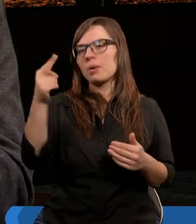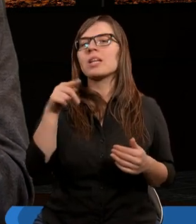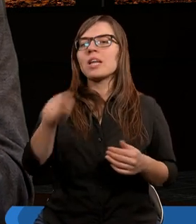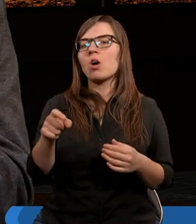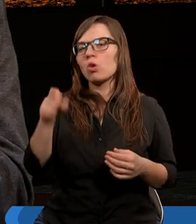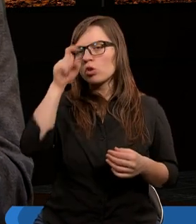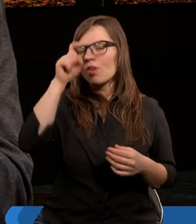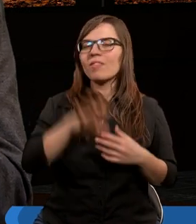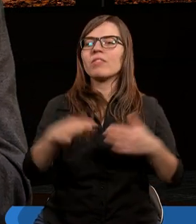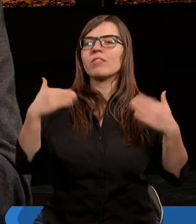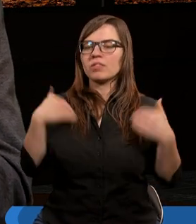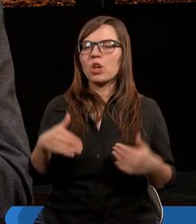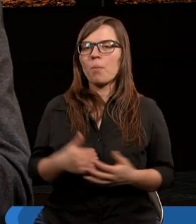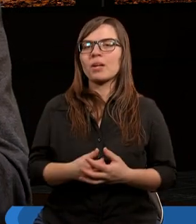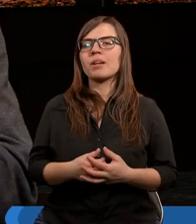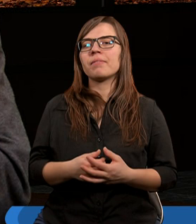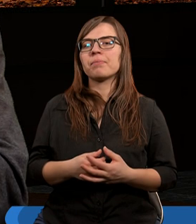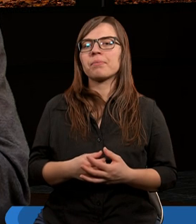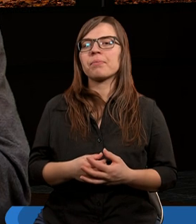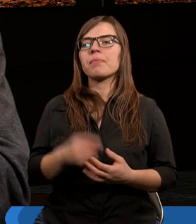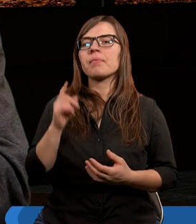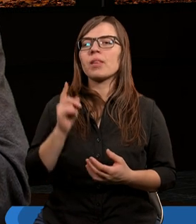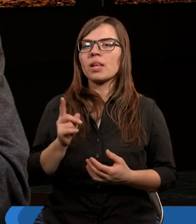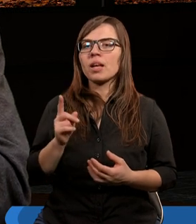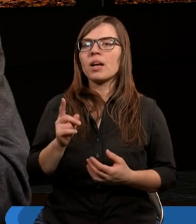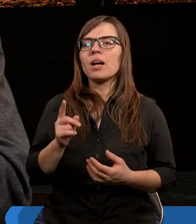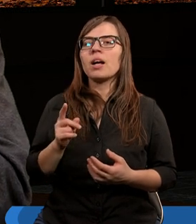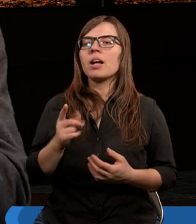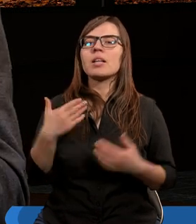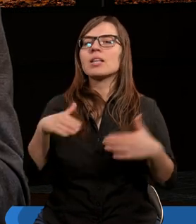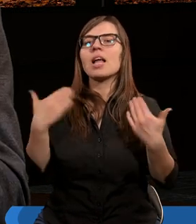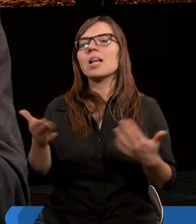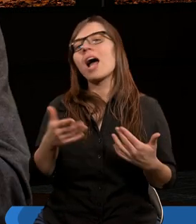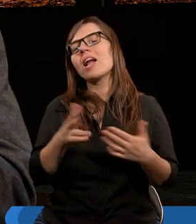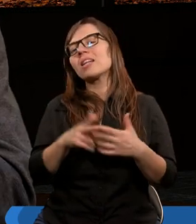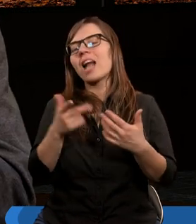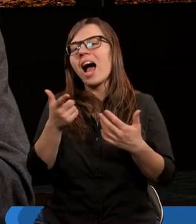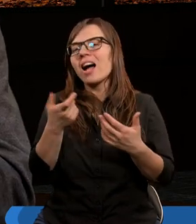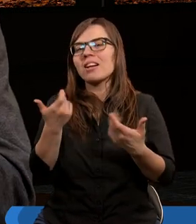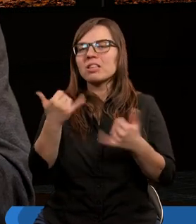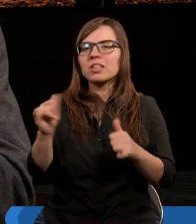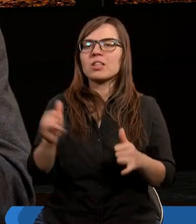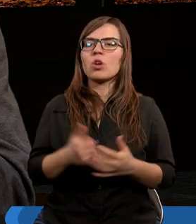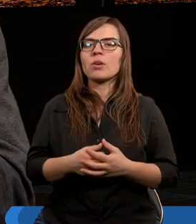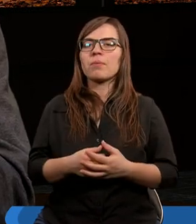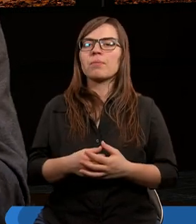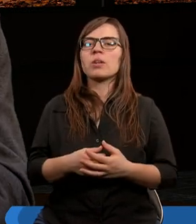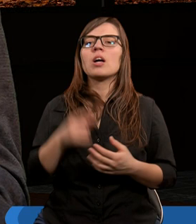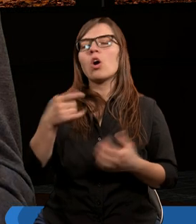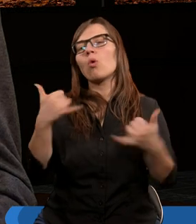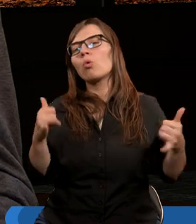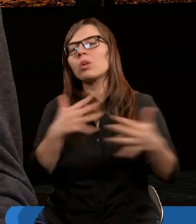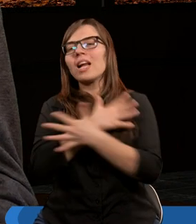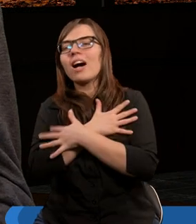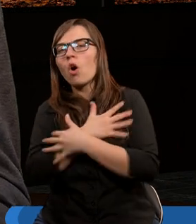tego człowieka w sobie, prawda? Te miotające nami sprzeczności, te różne